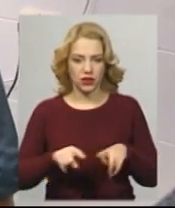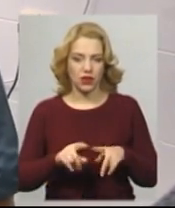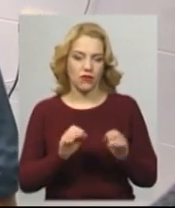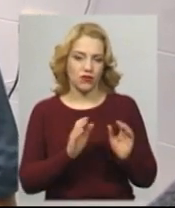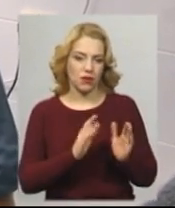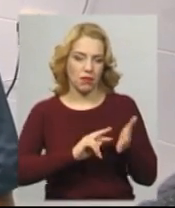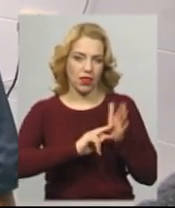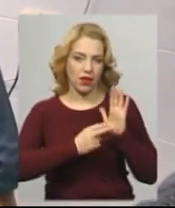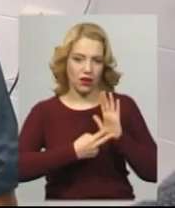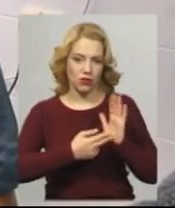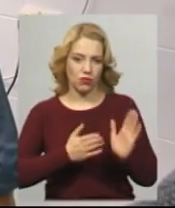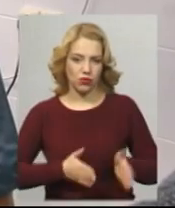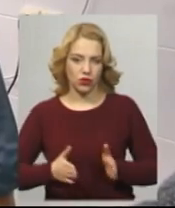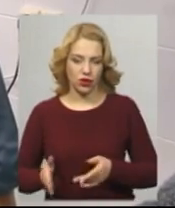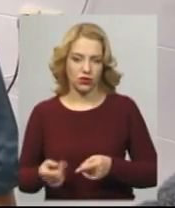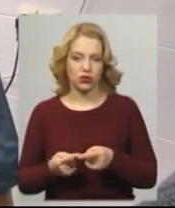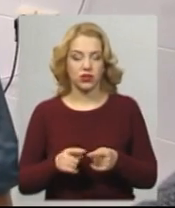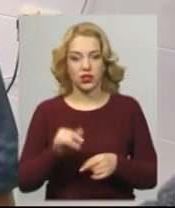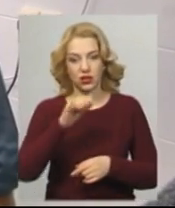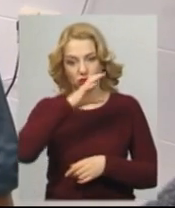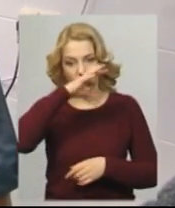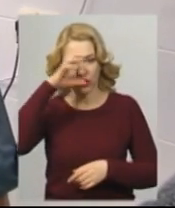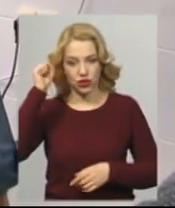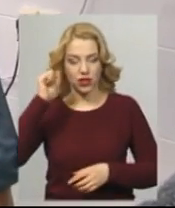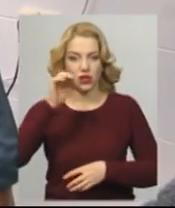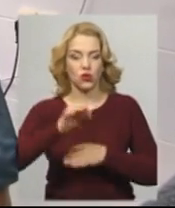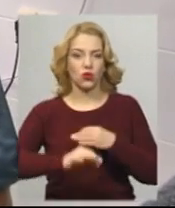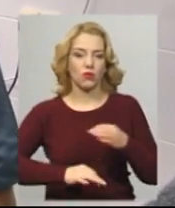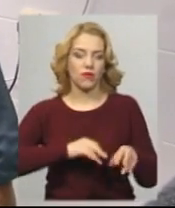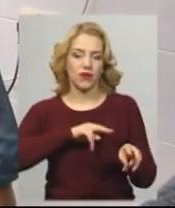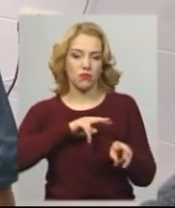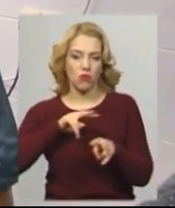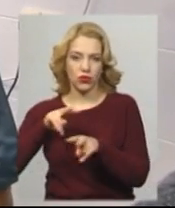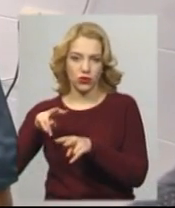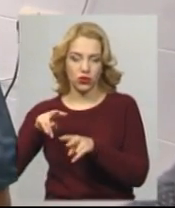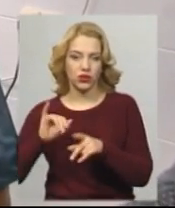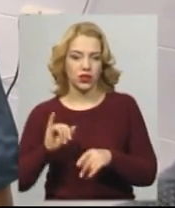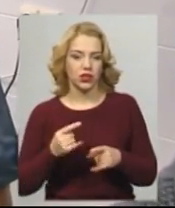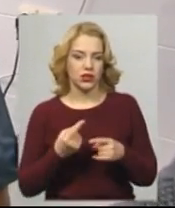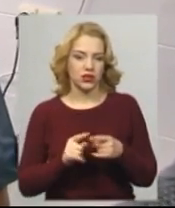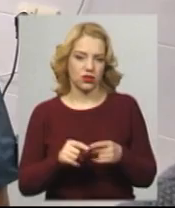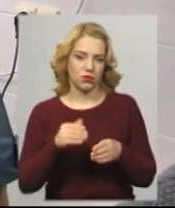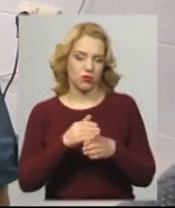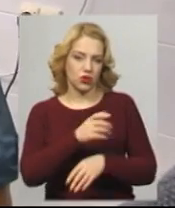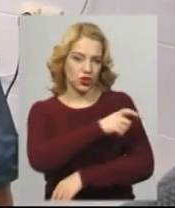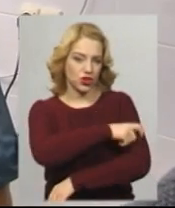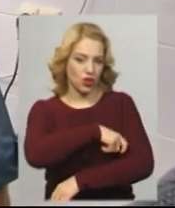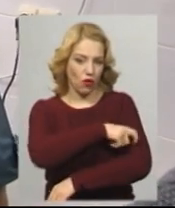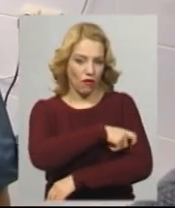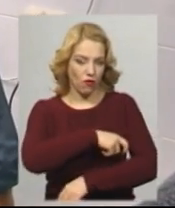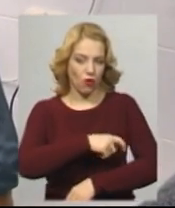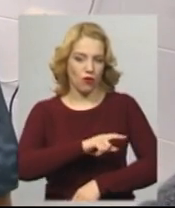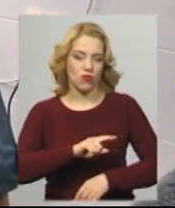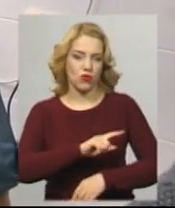порядку. Тобто це і нічний добовий моніторинг, що допоможе і черговому лікарю, і лікарю